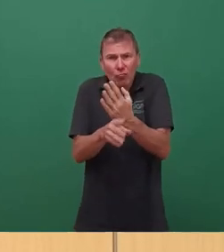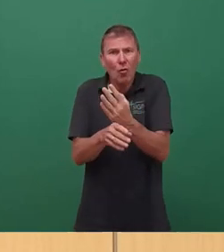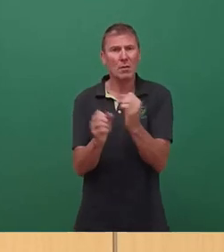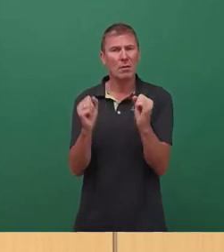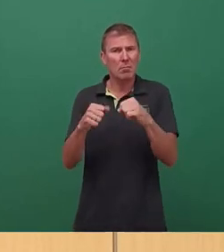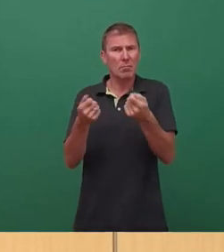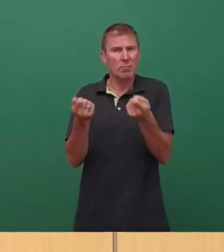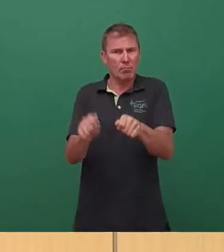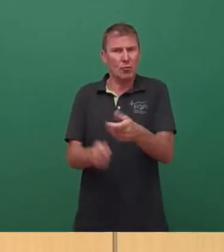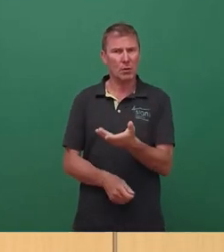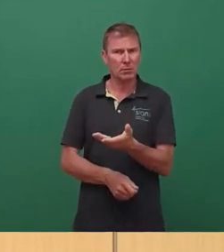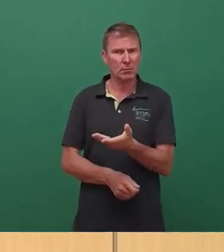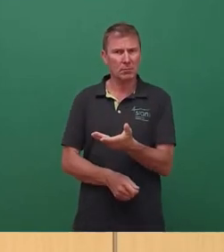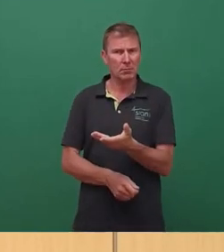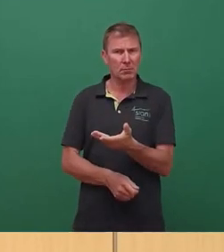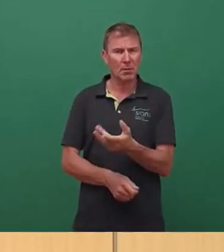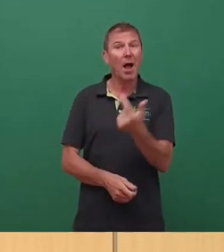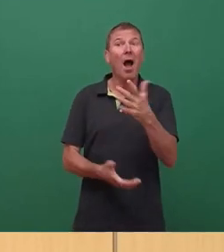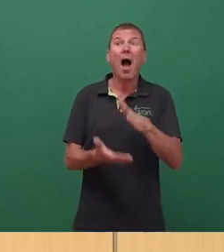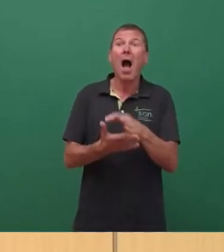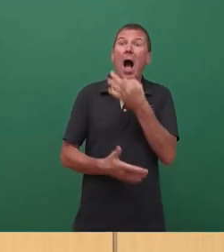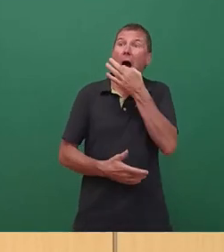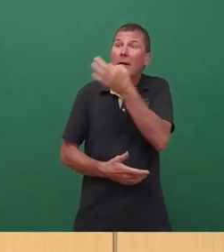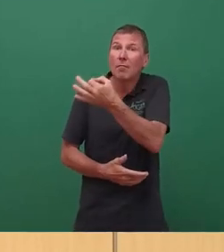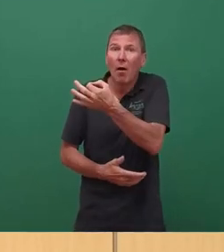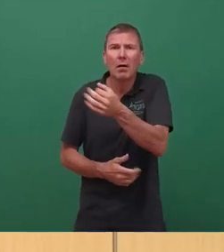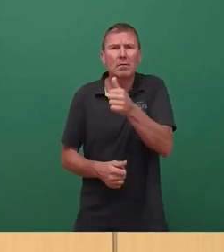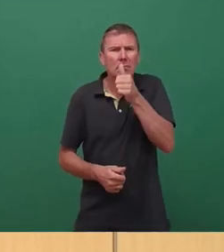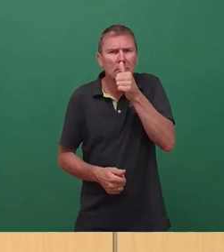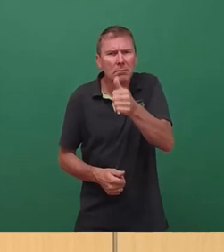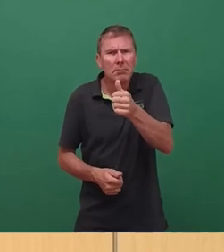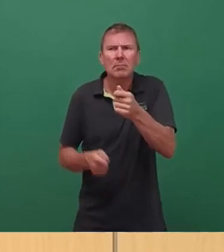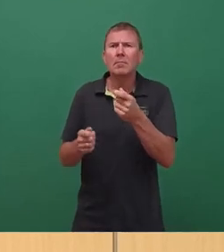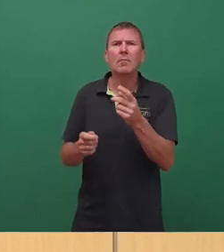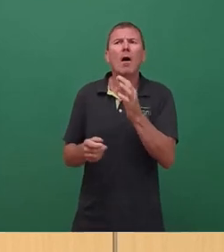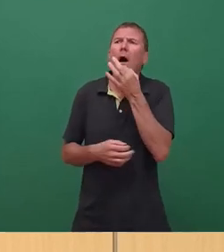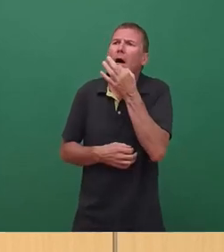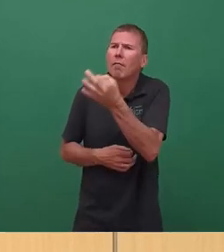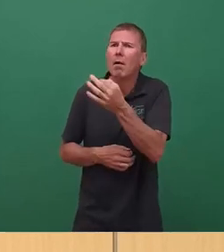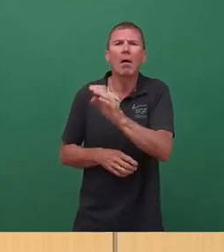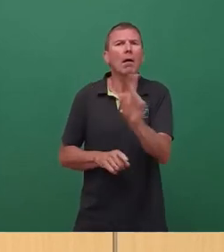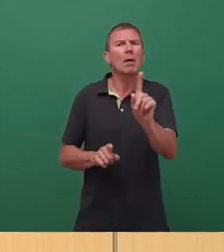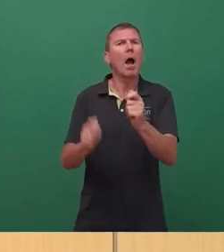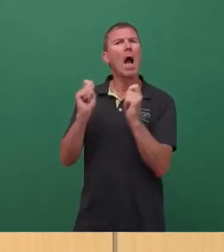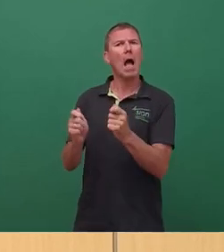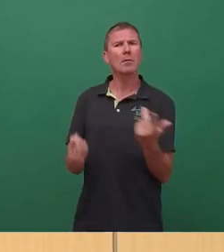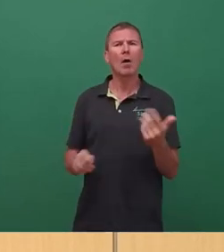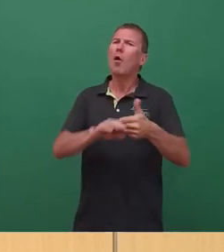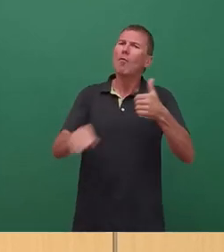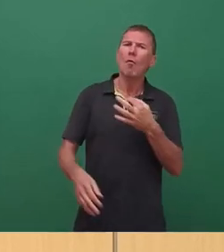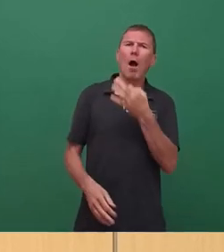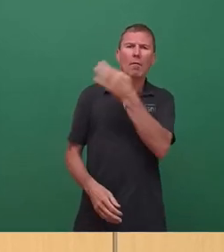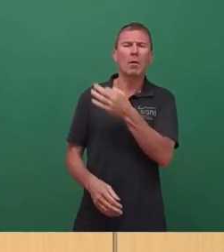Entscheidung getroffen wird. Eine Anfrage ist aus meiner Sicht nämlich noch kein Antrag, sondern erstmal eine Voranfrage. Das Handeln des Landesamtes